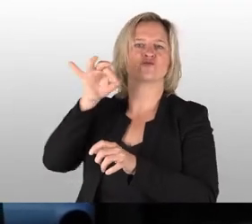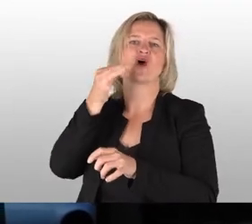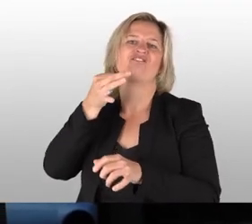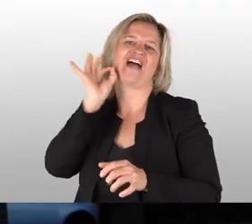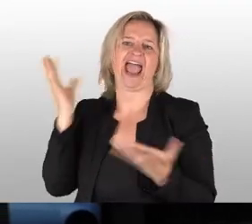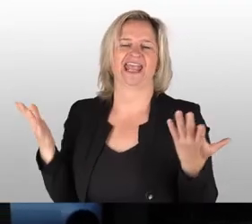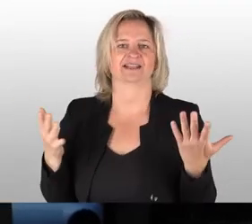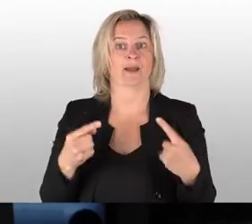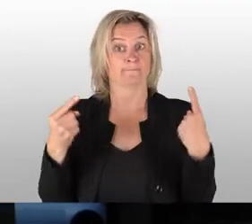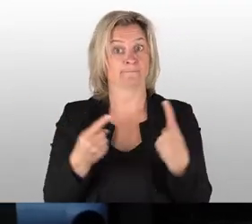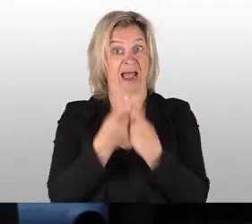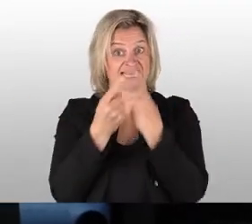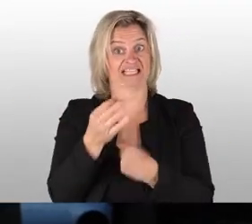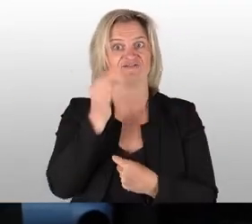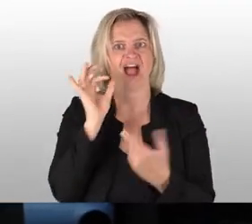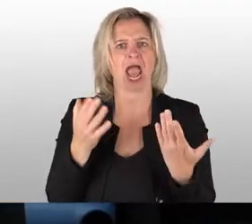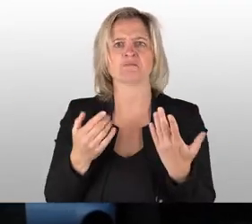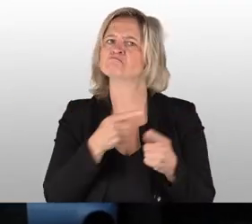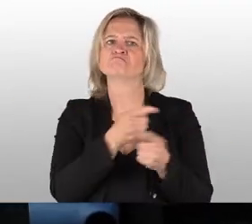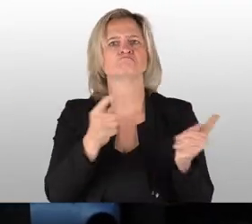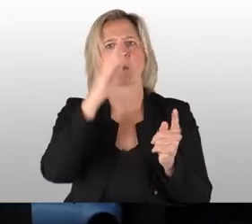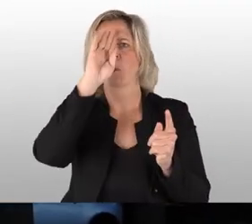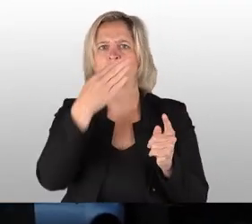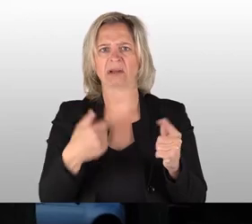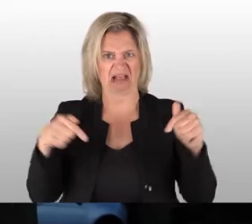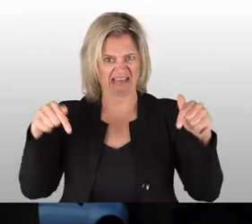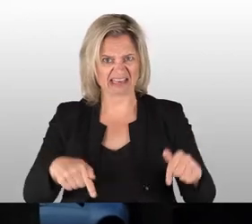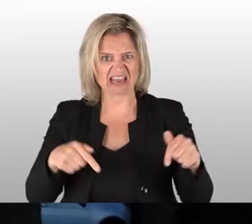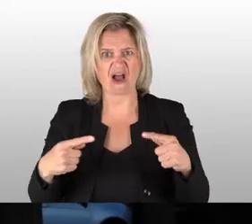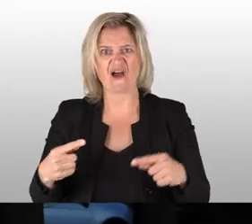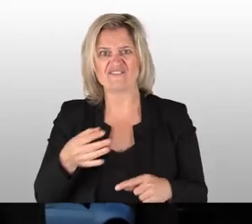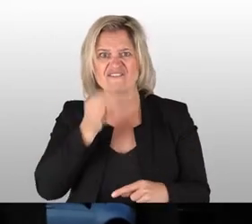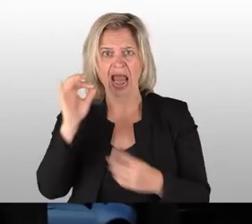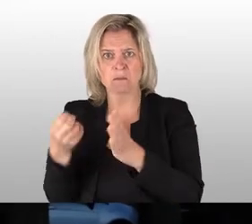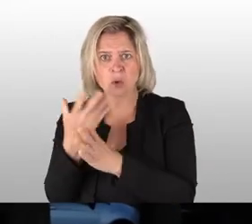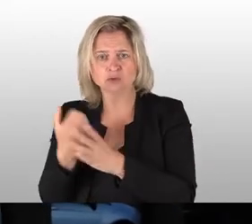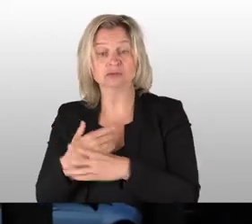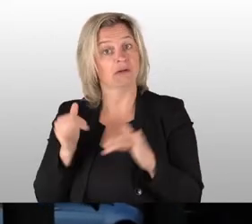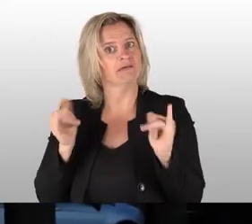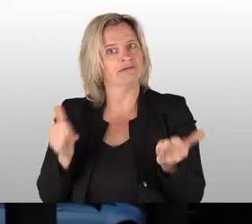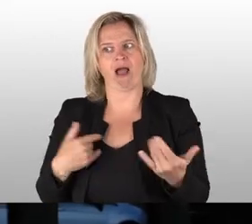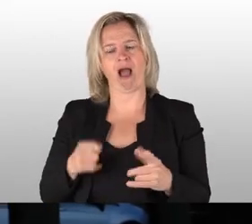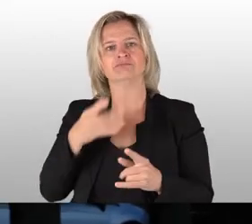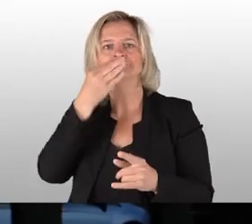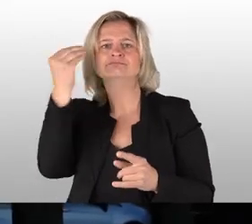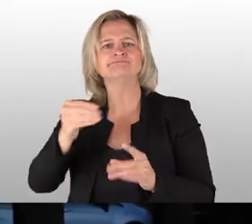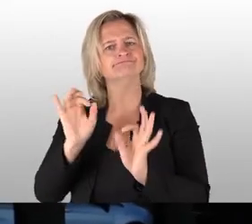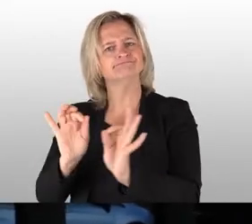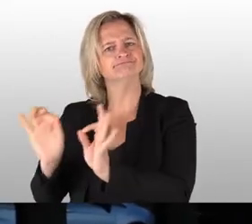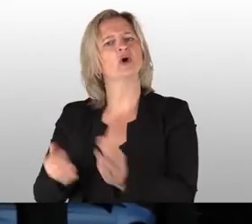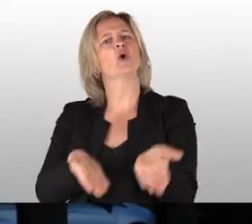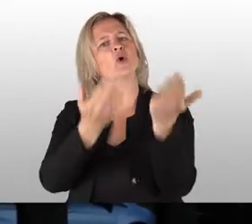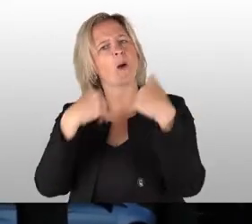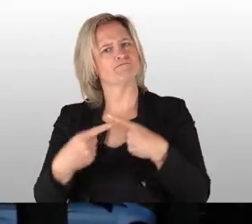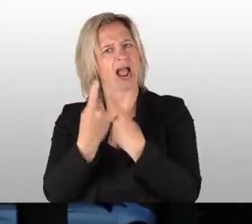befinden. Meistener Wein, das ist gleich ein gutes Stichwort. Die wenigsten wissen, dass wir hier Wein herstellen. Den kann man gut